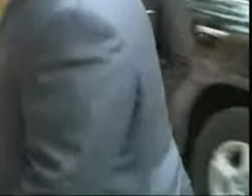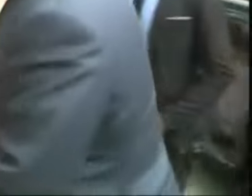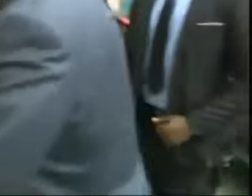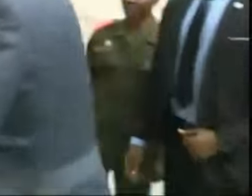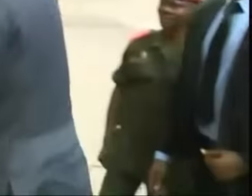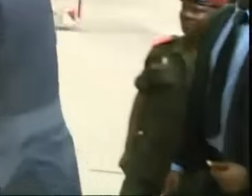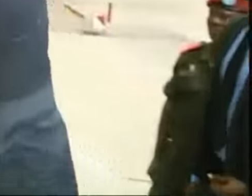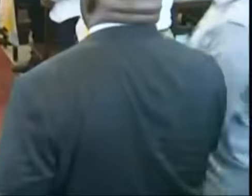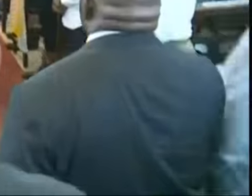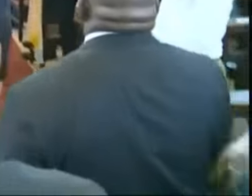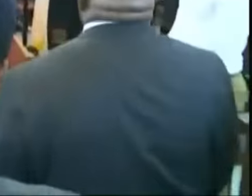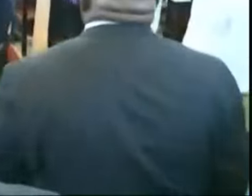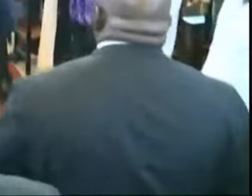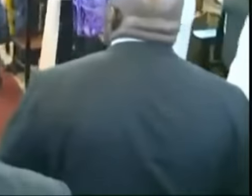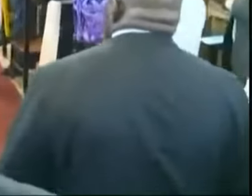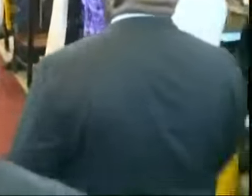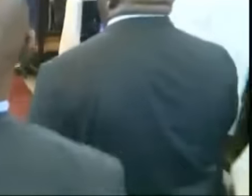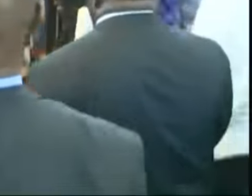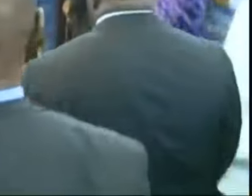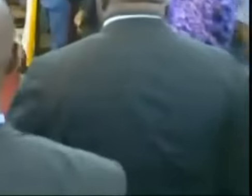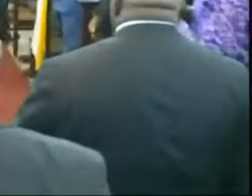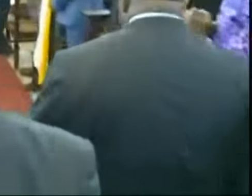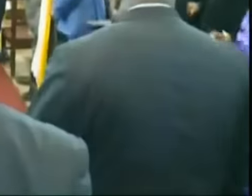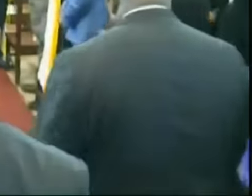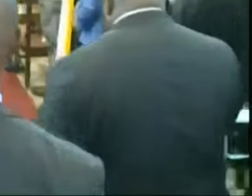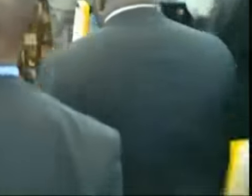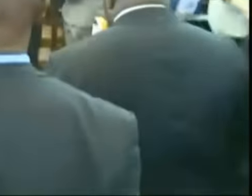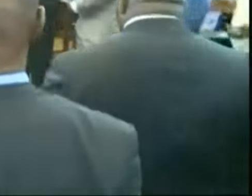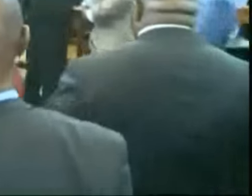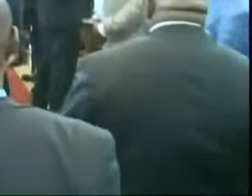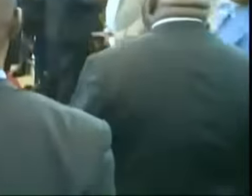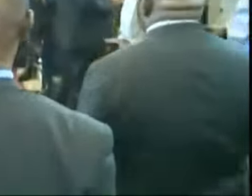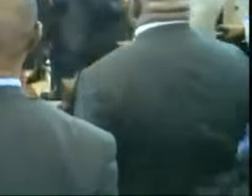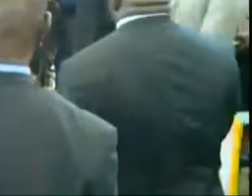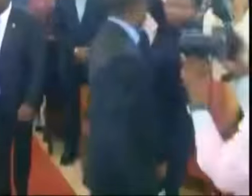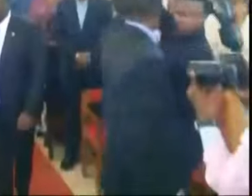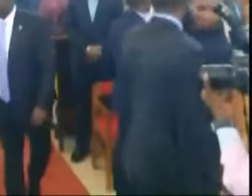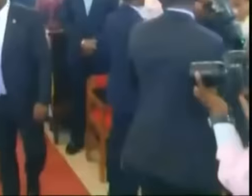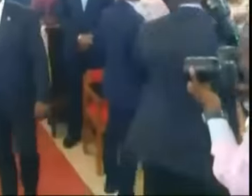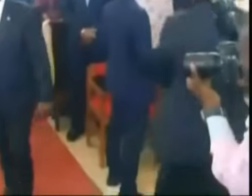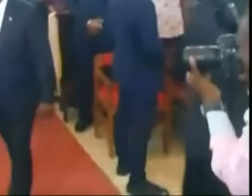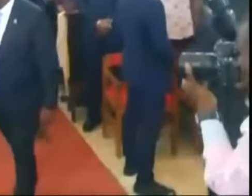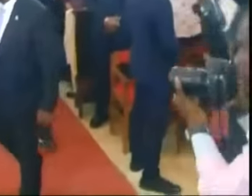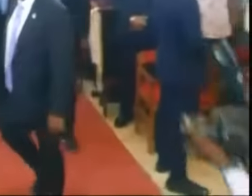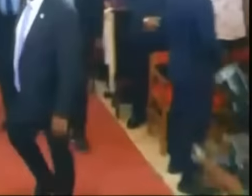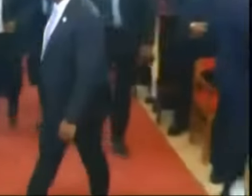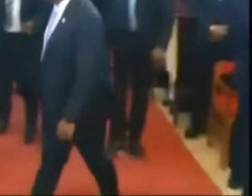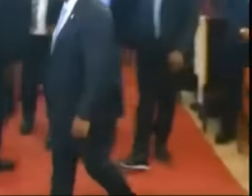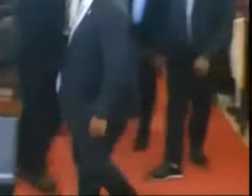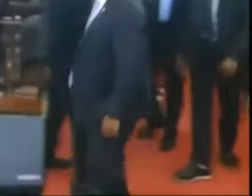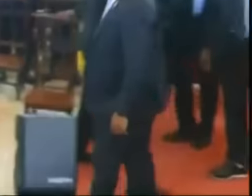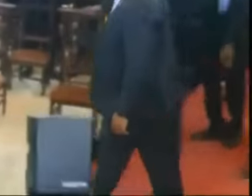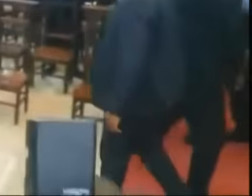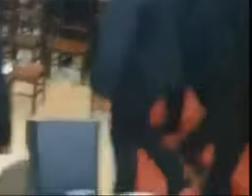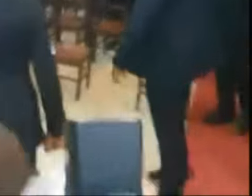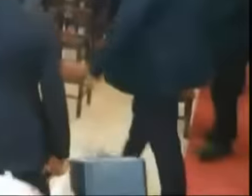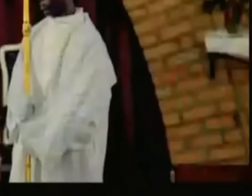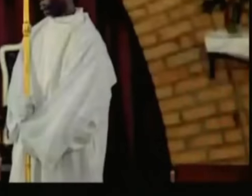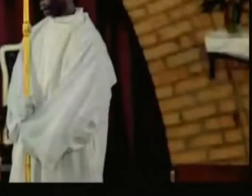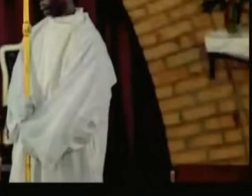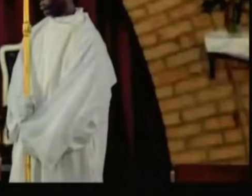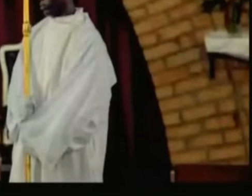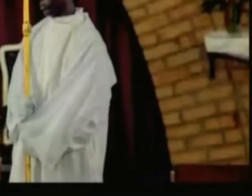Notre-Dame de Fatima pour commémorer le quatrième anniversaire de la mort de Mgr Gérard Moulumba,